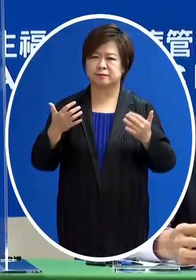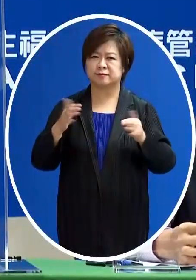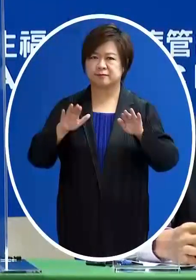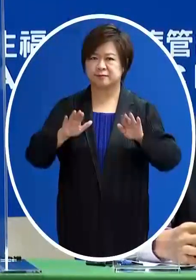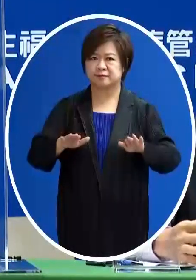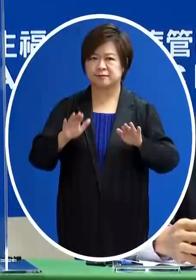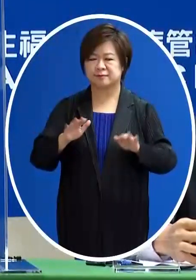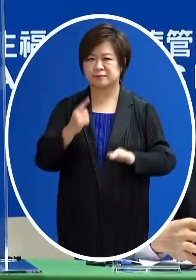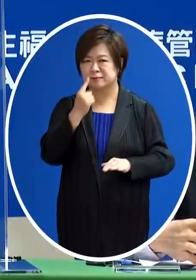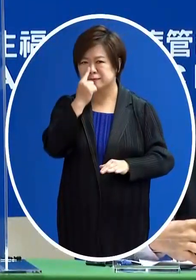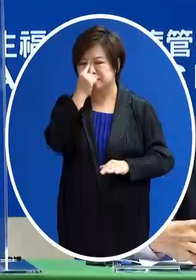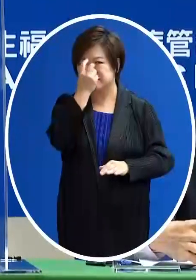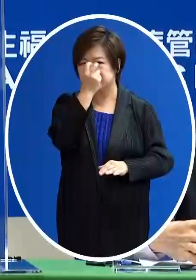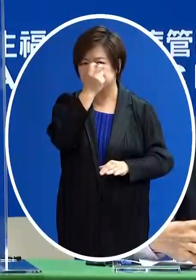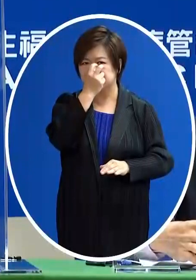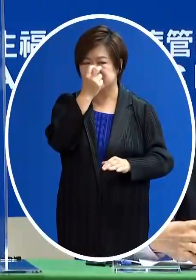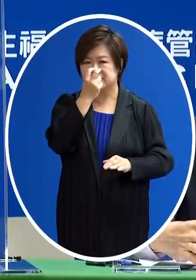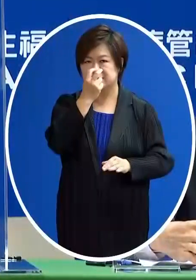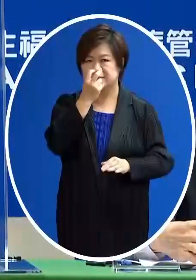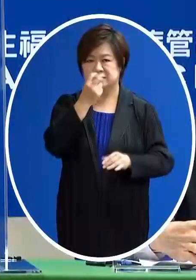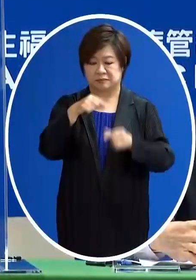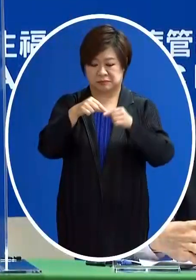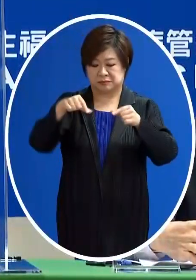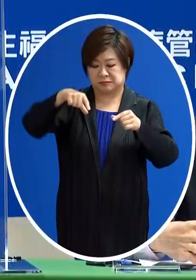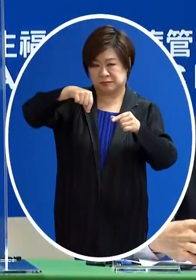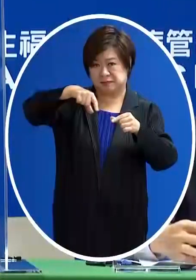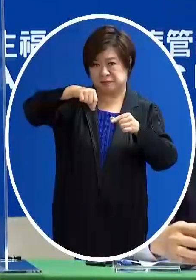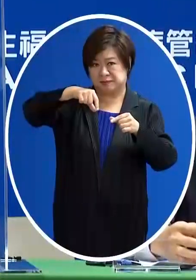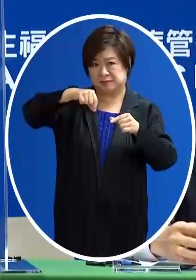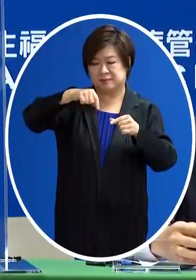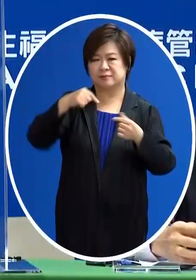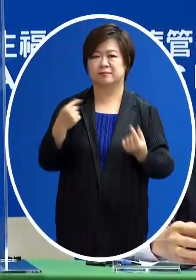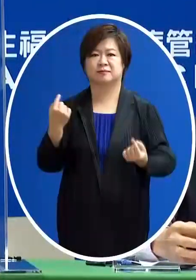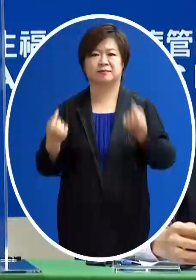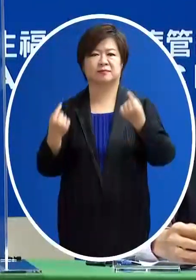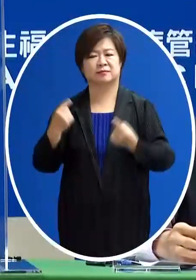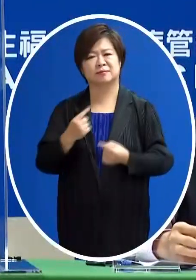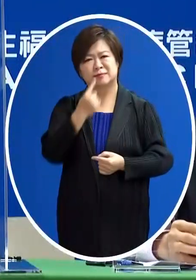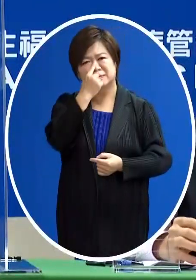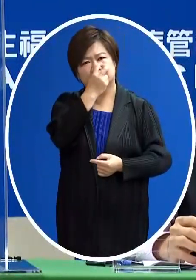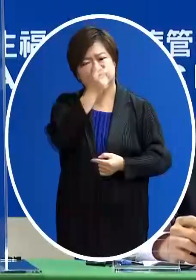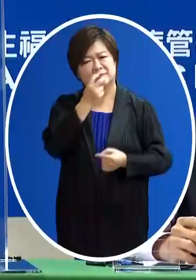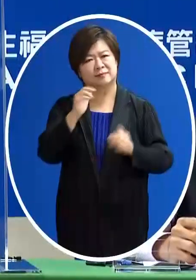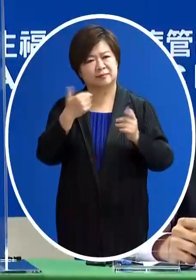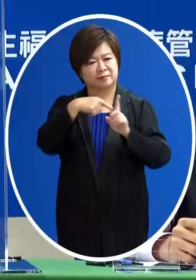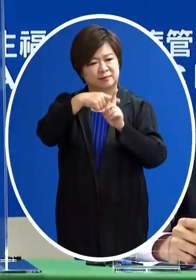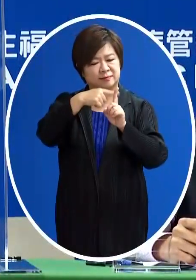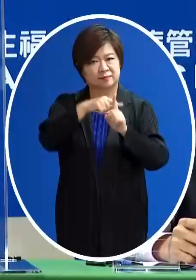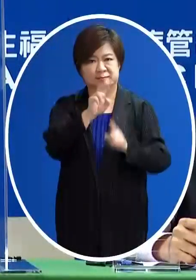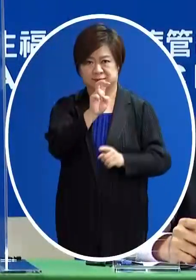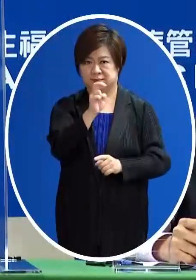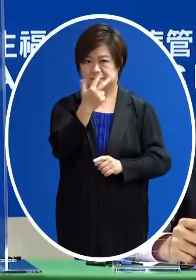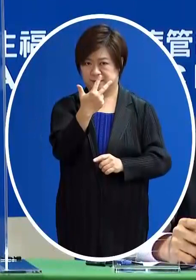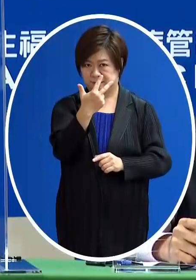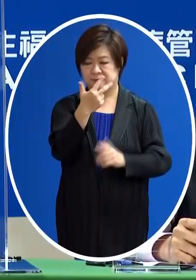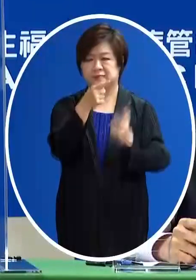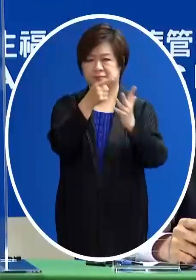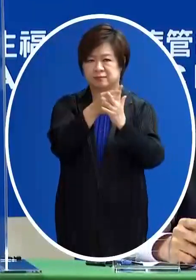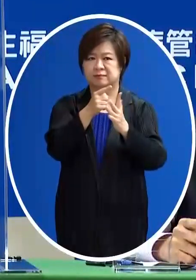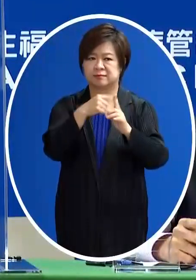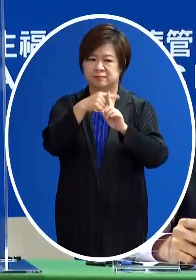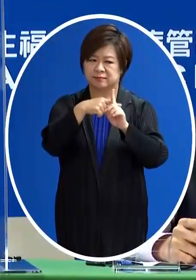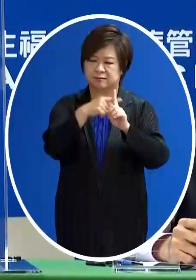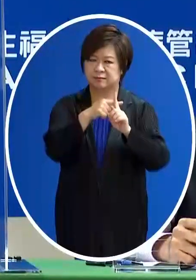現在的鼻咽的這些快篩來比現在鼻咽快篩大概至少都27嘛 那有很多到